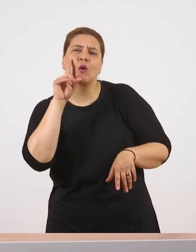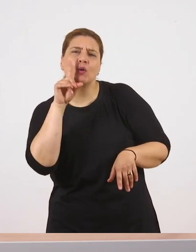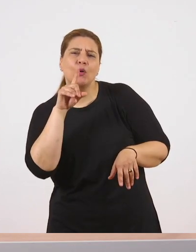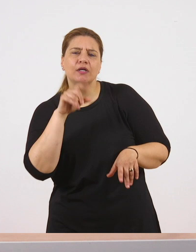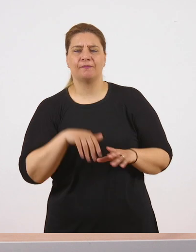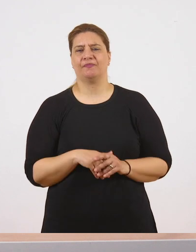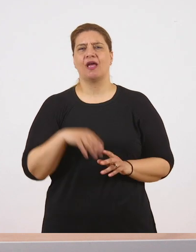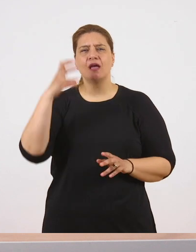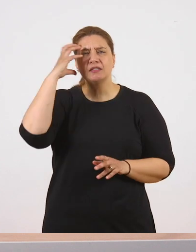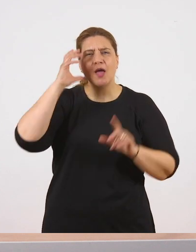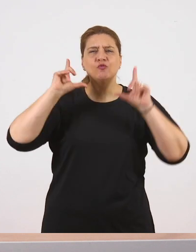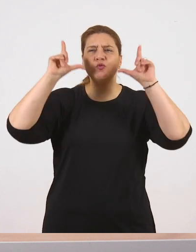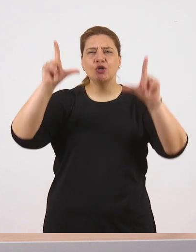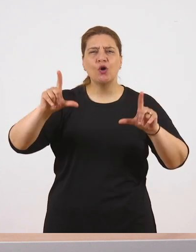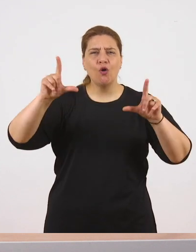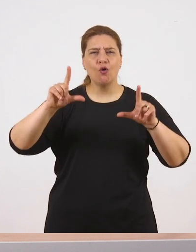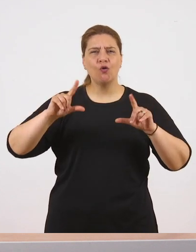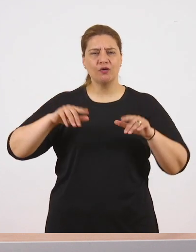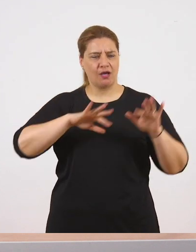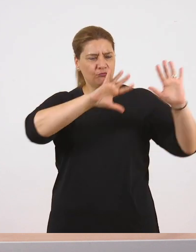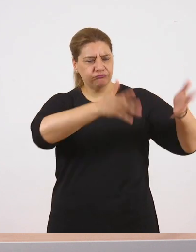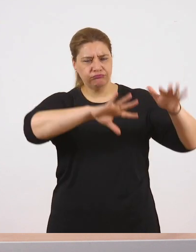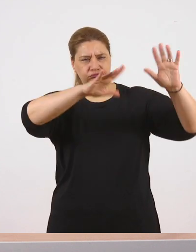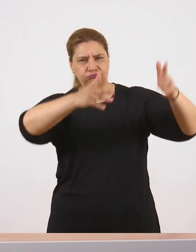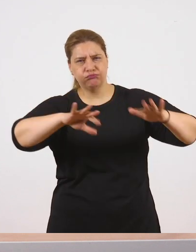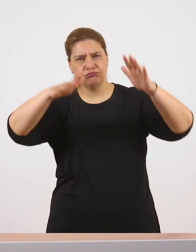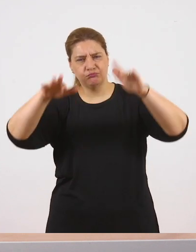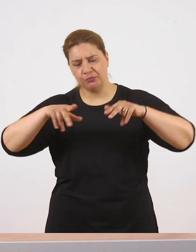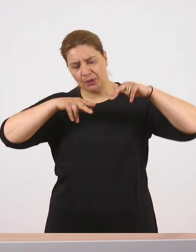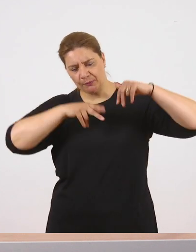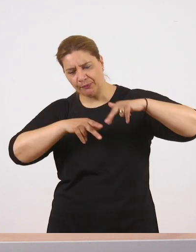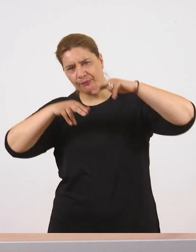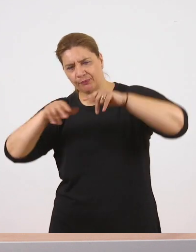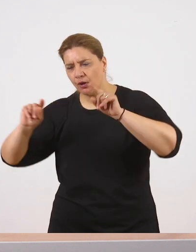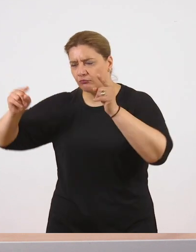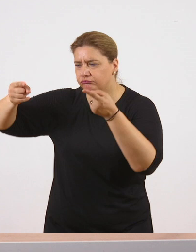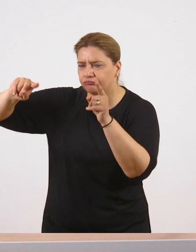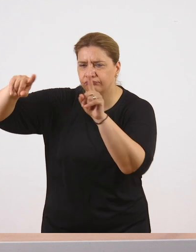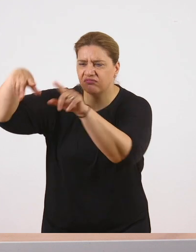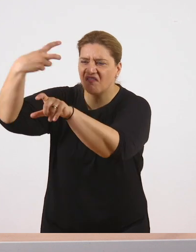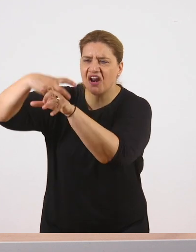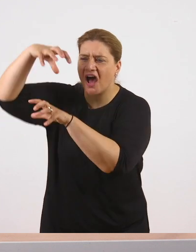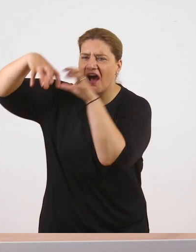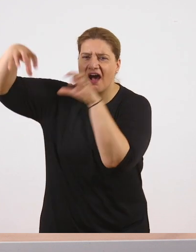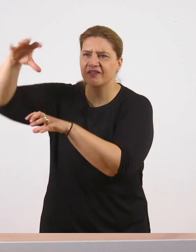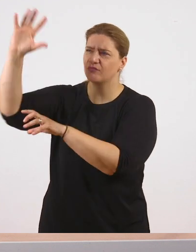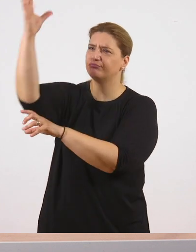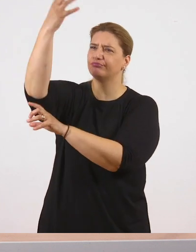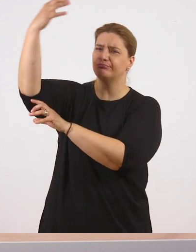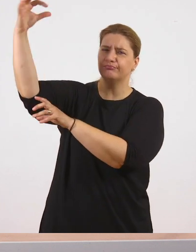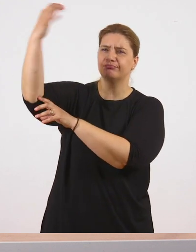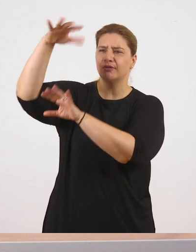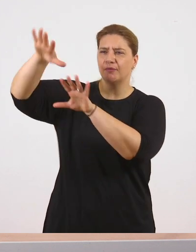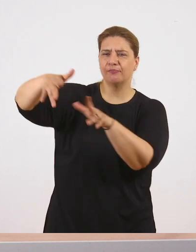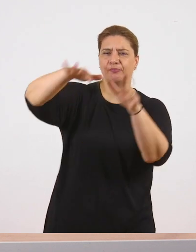τα κύματα και τη γοργόνα που ψάχνει τον Αλέξανδρο. Πόσο ταιριαστή είναι εδώ η γοργόνα, πόσο ωραία η συγγραφέας